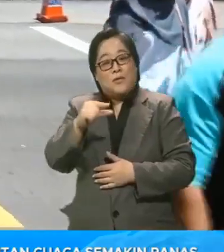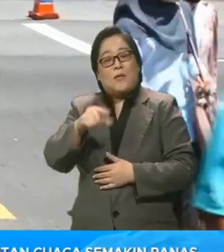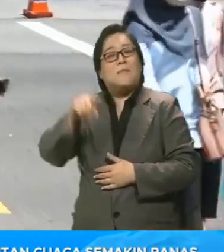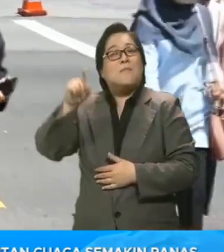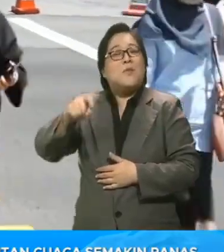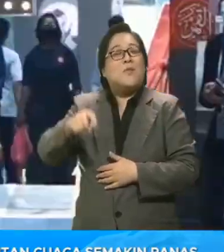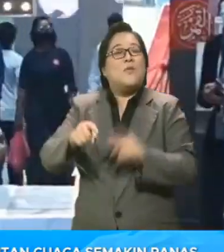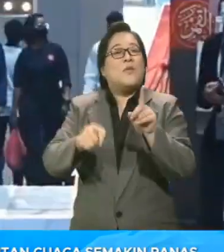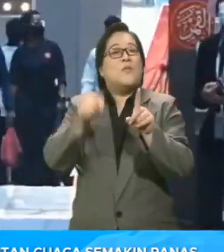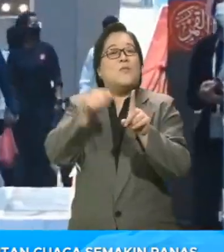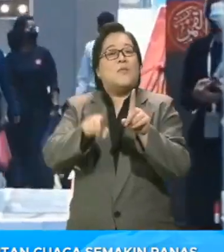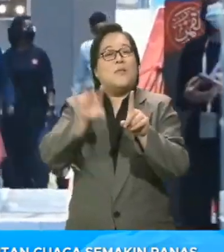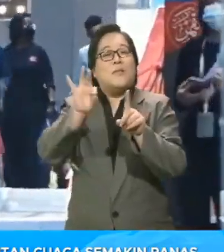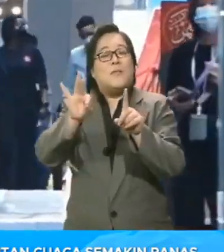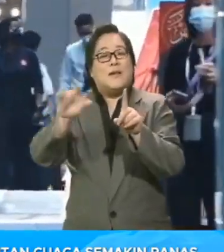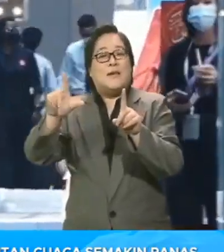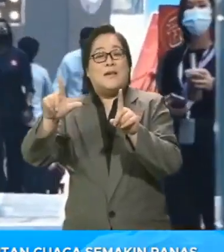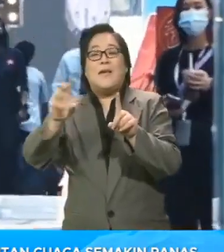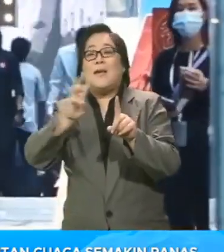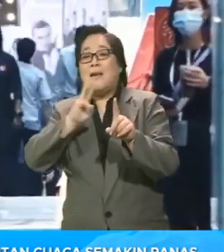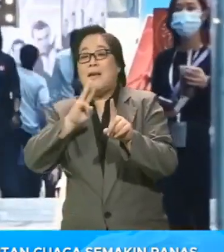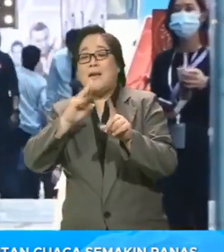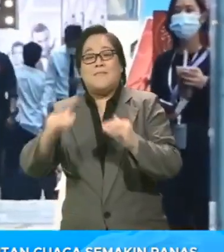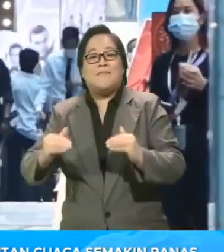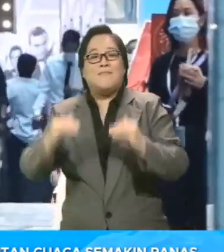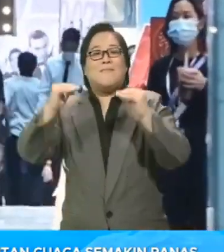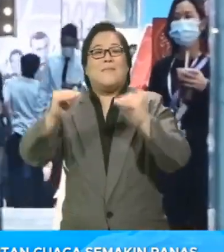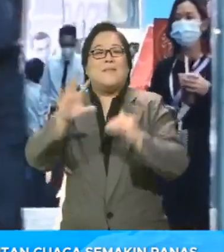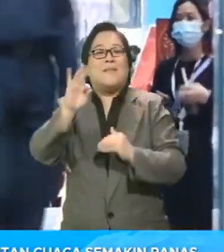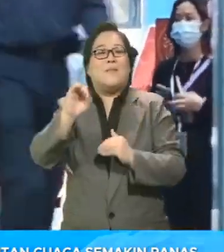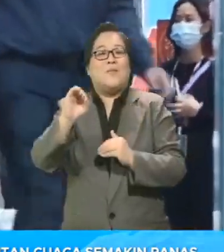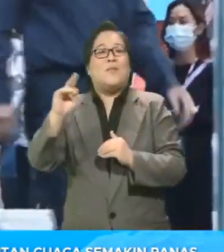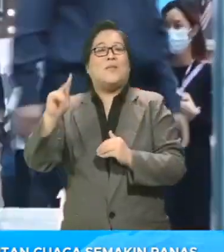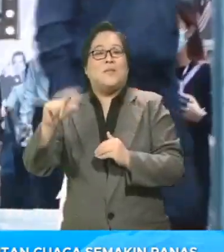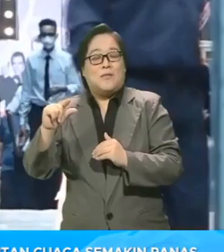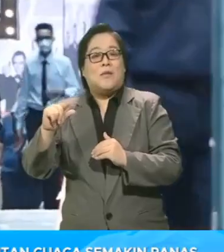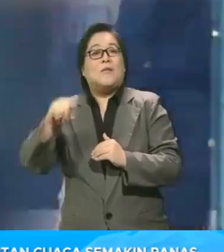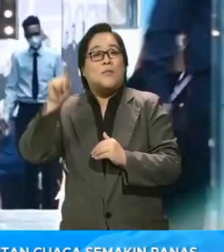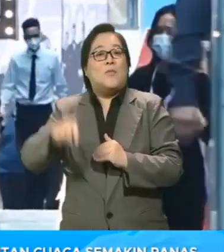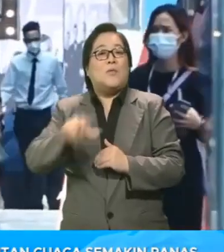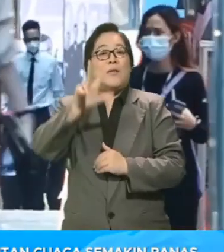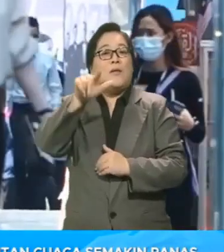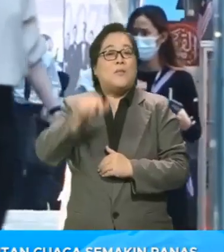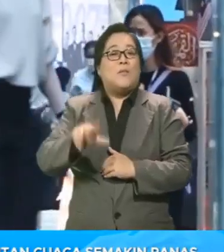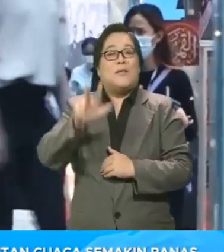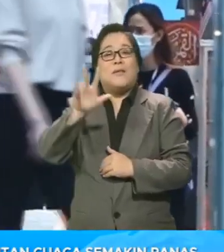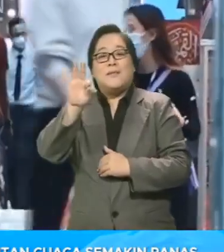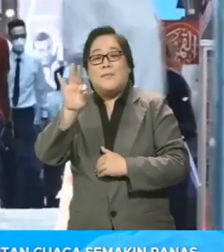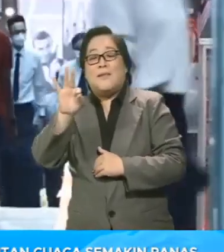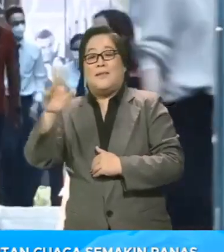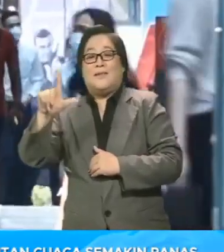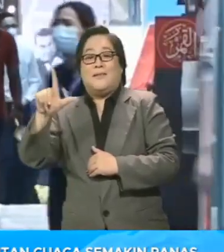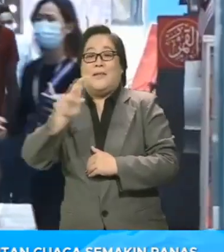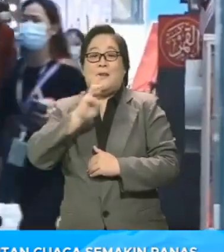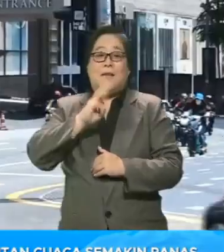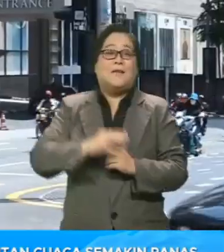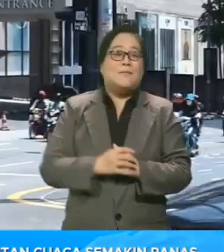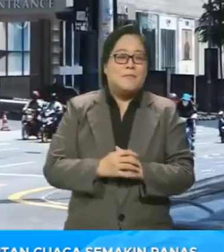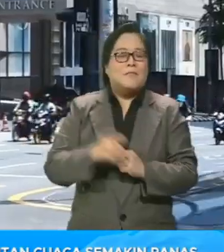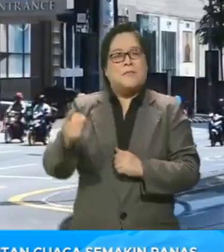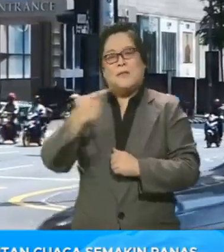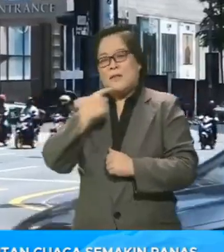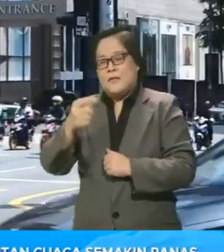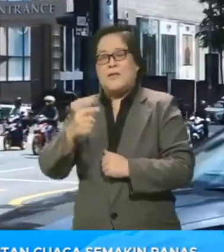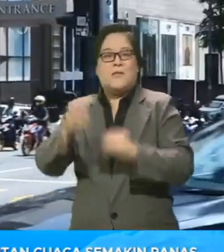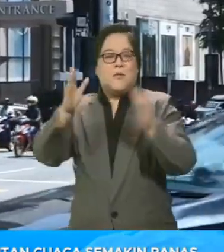memerlukan 1.9 liter air kepada 90 kg yang memerlukan 3.9 liter air. Dr. Nuhisham